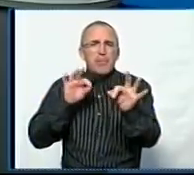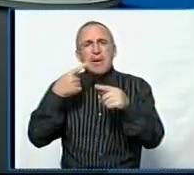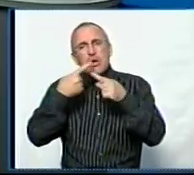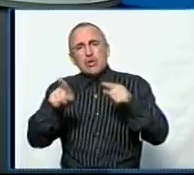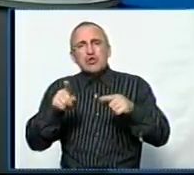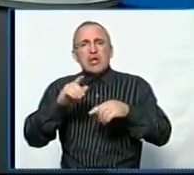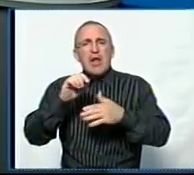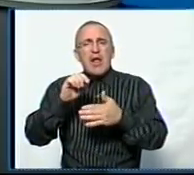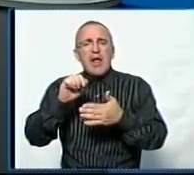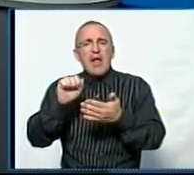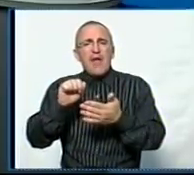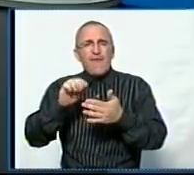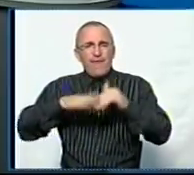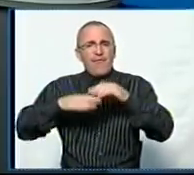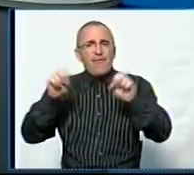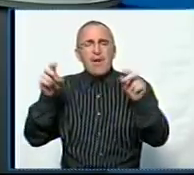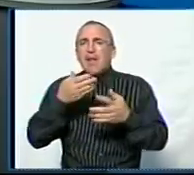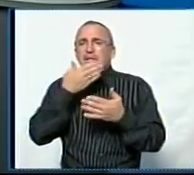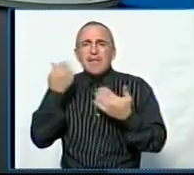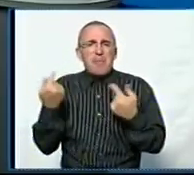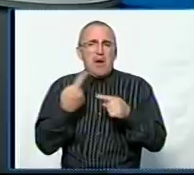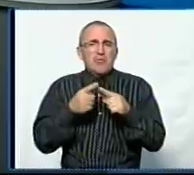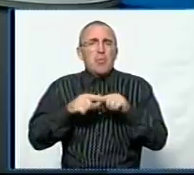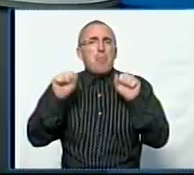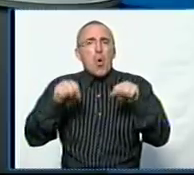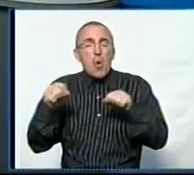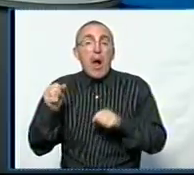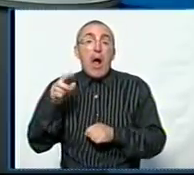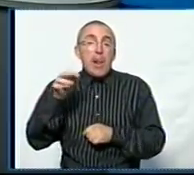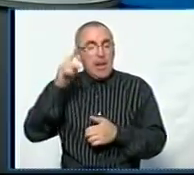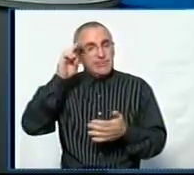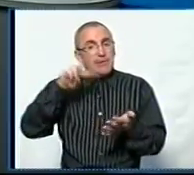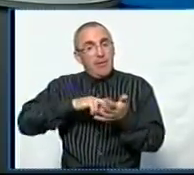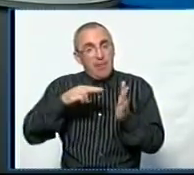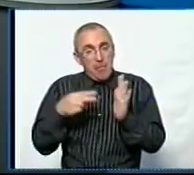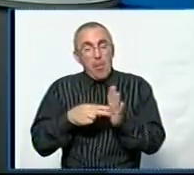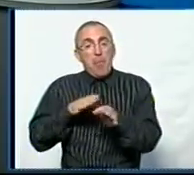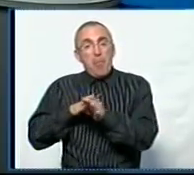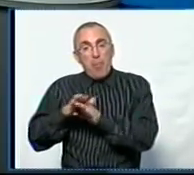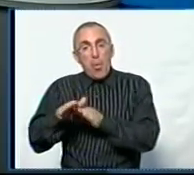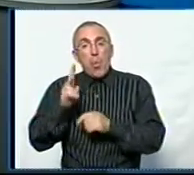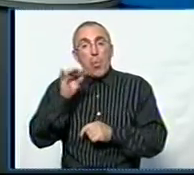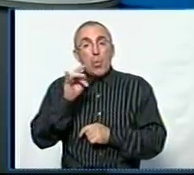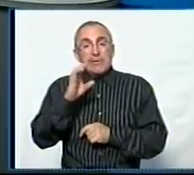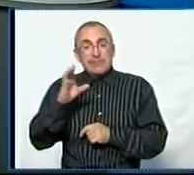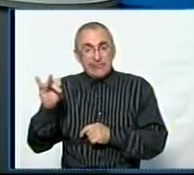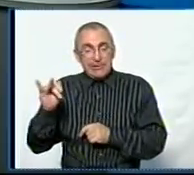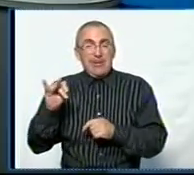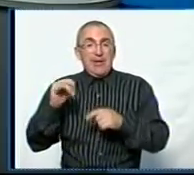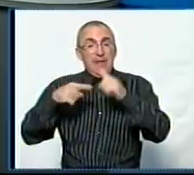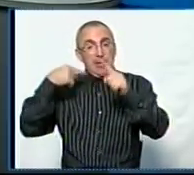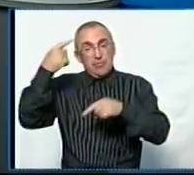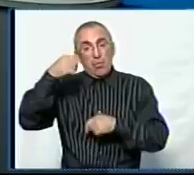фахівці, ті, які ви назвали, не маючи навіть таких можливостей, але запланувавши проходження курсів на наступний період.